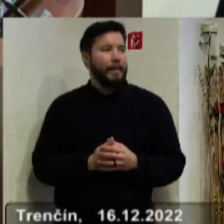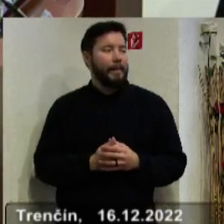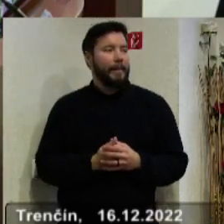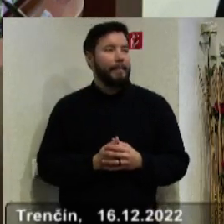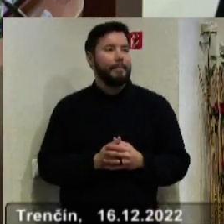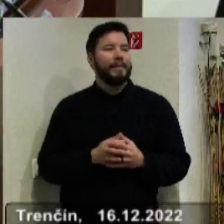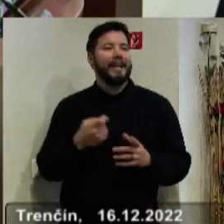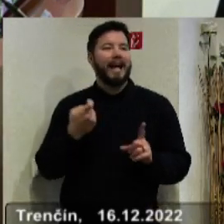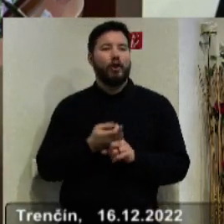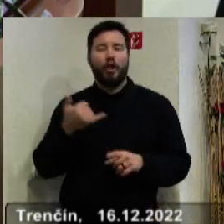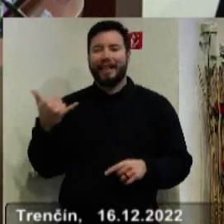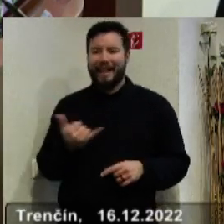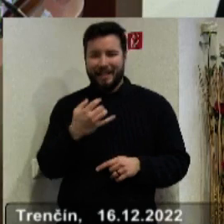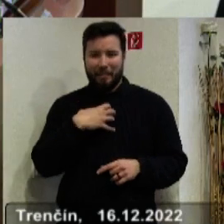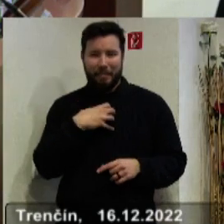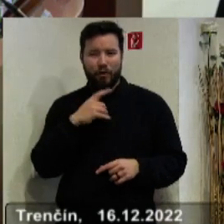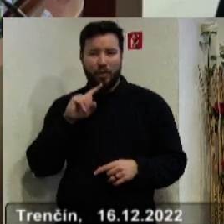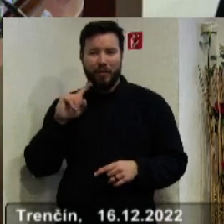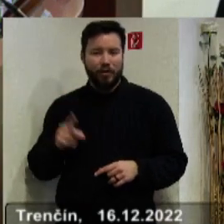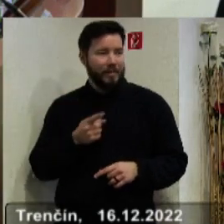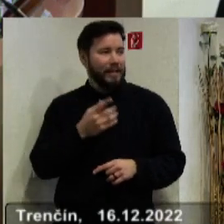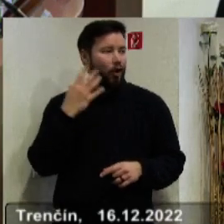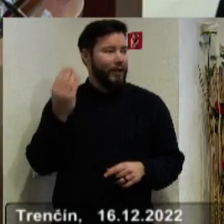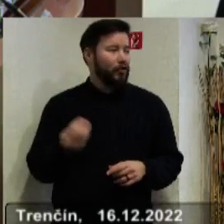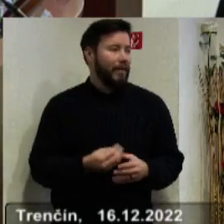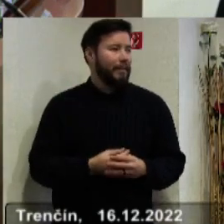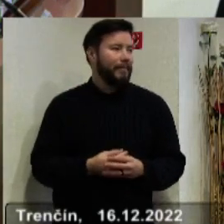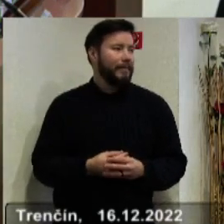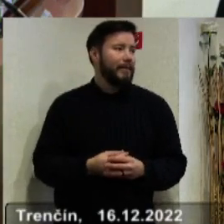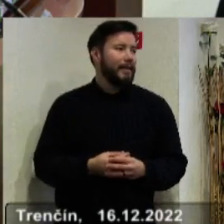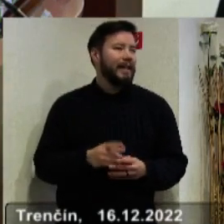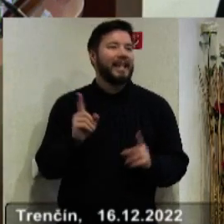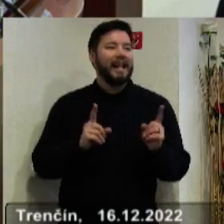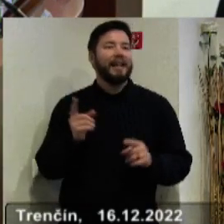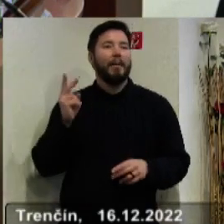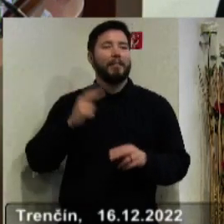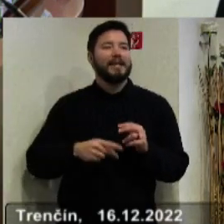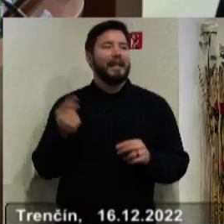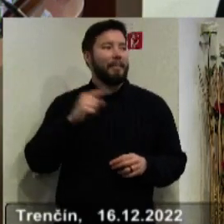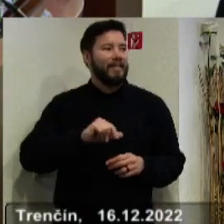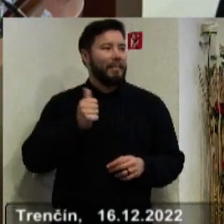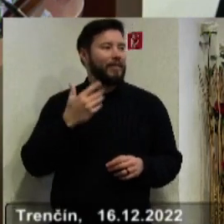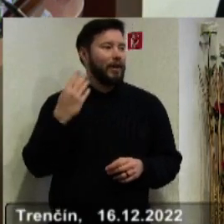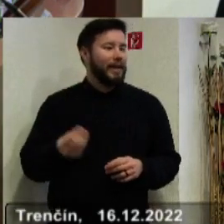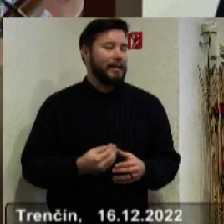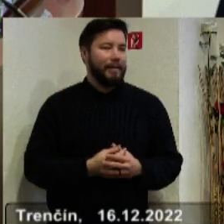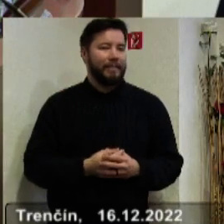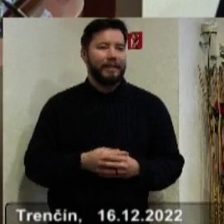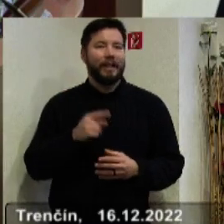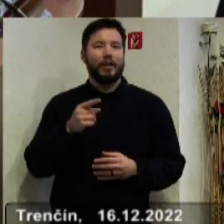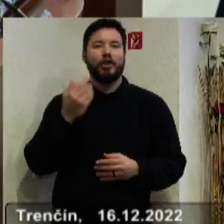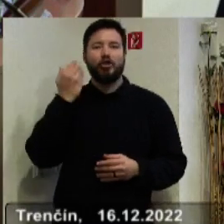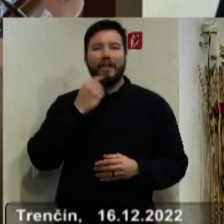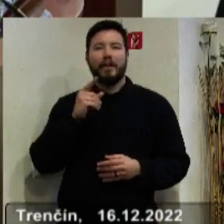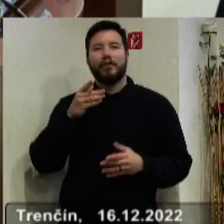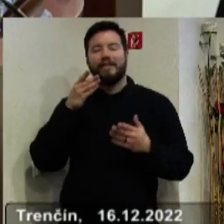Karol Janás odišiel, teda niekedy býva, že posledný príde a prvý odchádza. A je to človek, ktorý